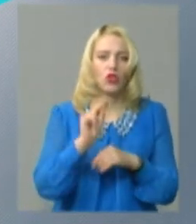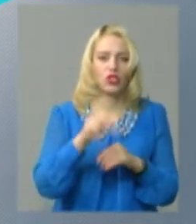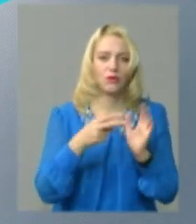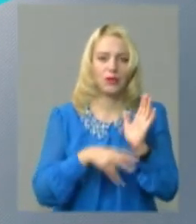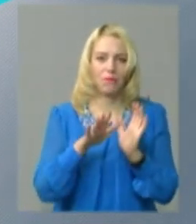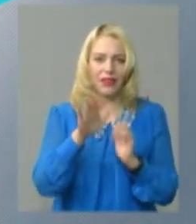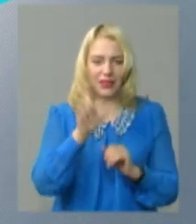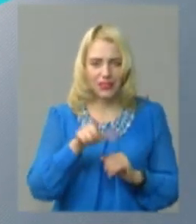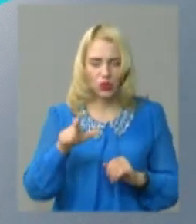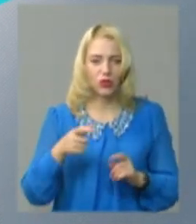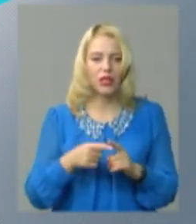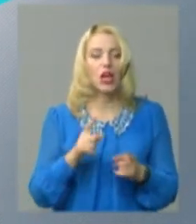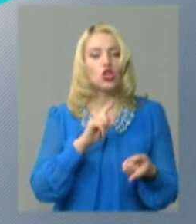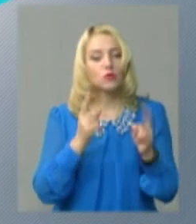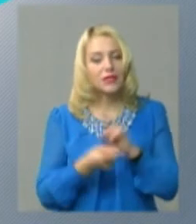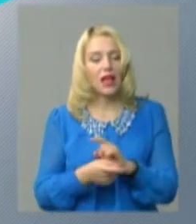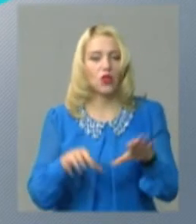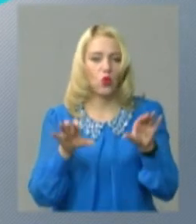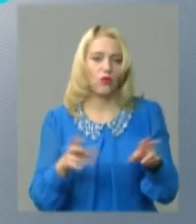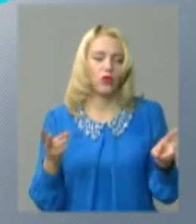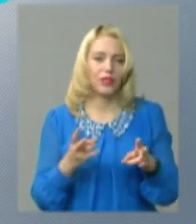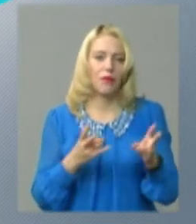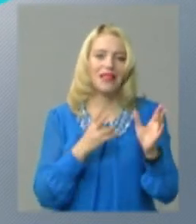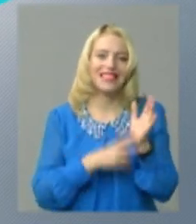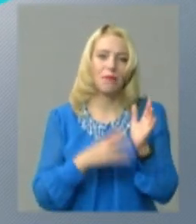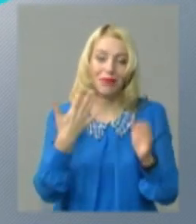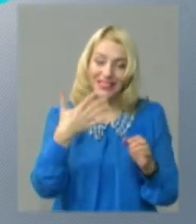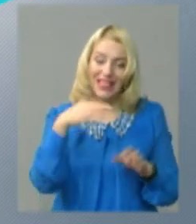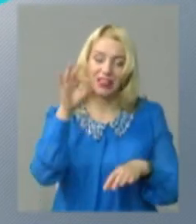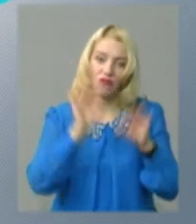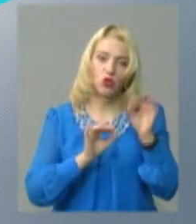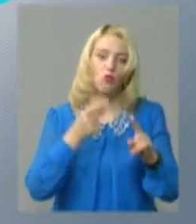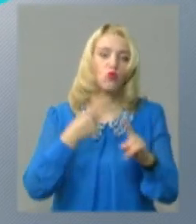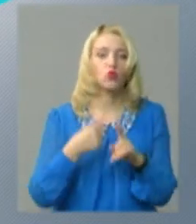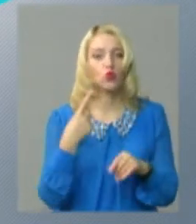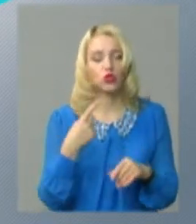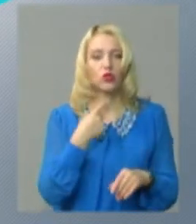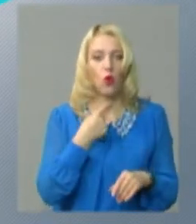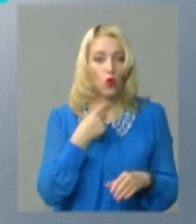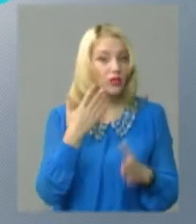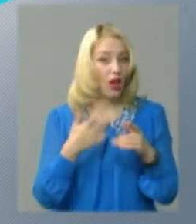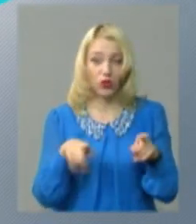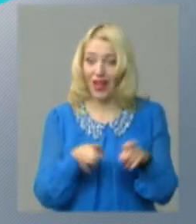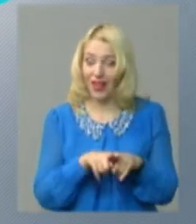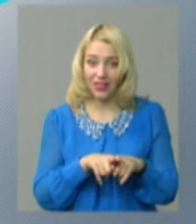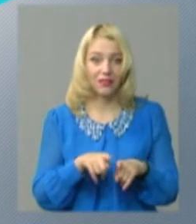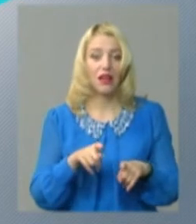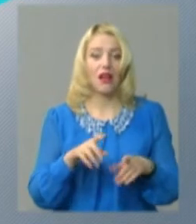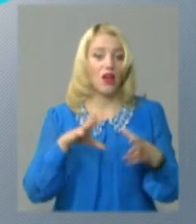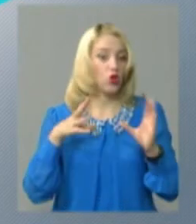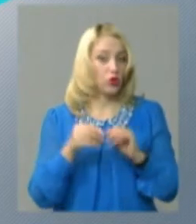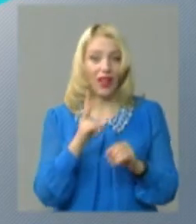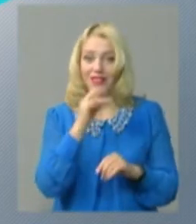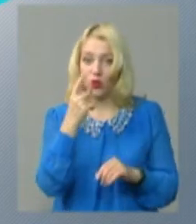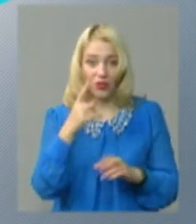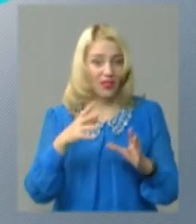щоб стати головою, потрібно отримати принаймні 50% плюс один голос. Якщо такого результату жоден з кандидатів не досяг,